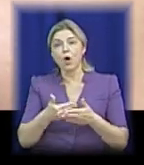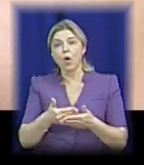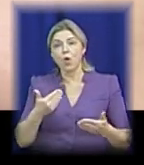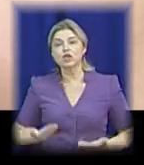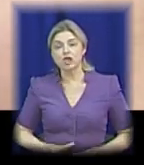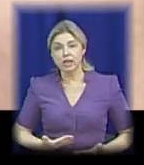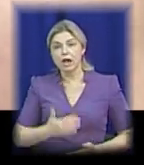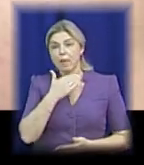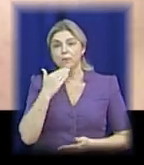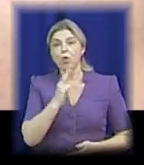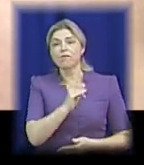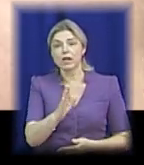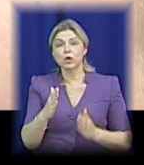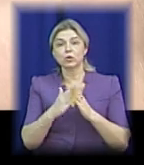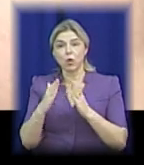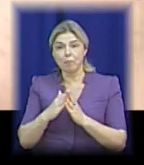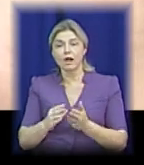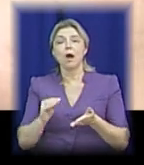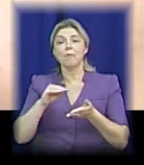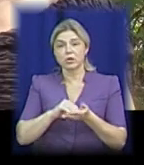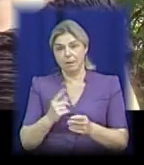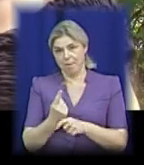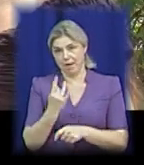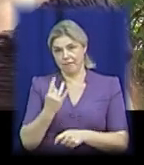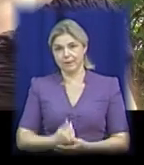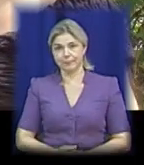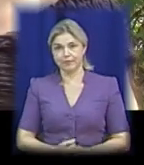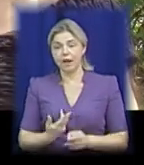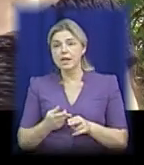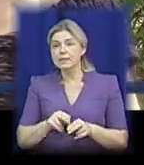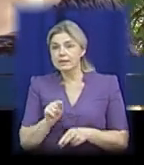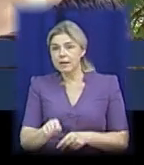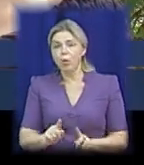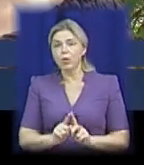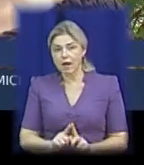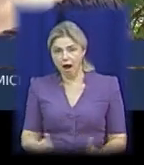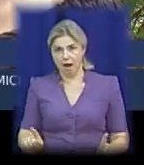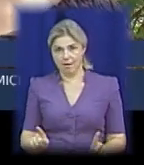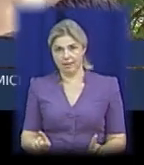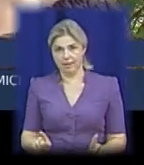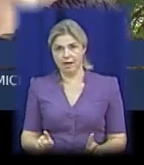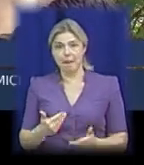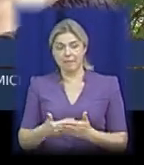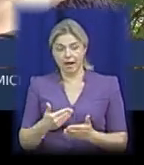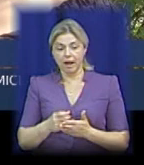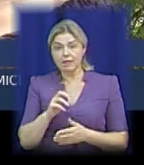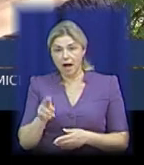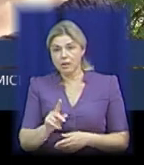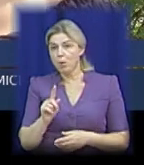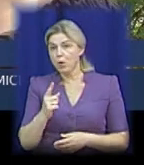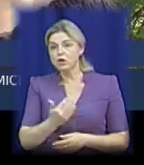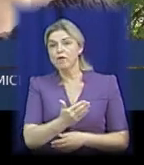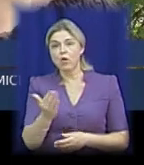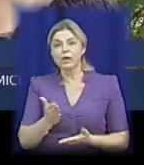багатоквартирних будинків поступила в Миколаїві вперше. Це унікальний приклад, тому що вони